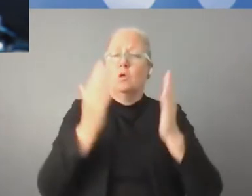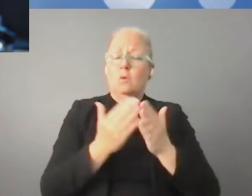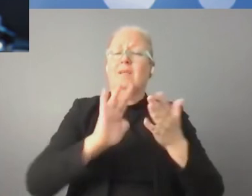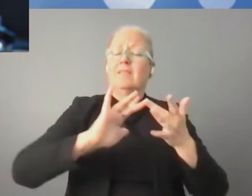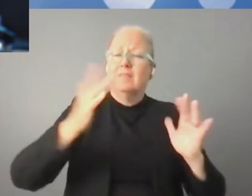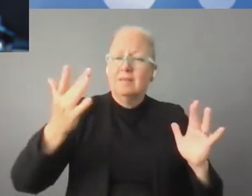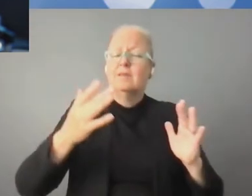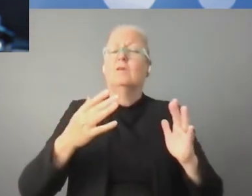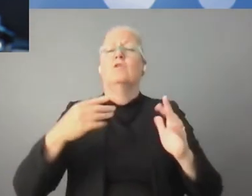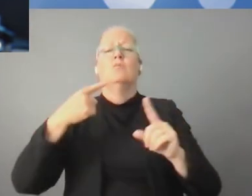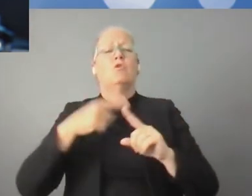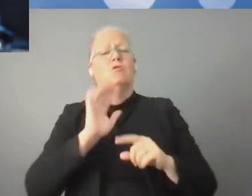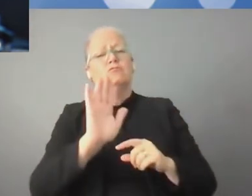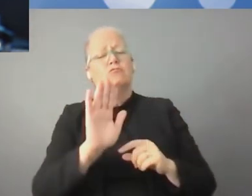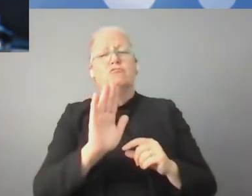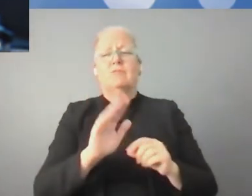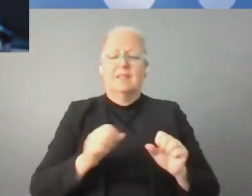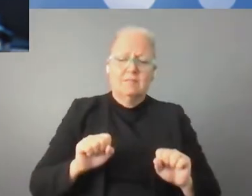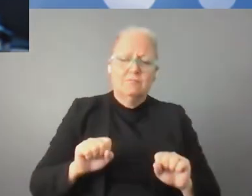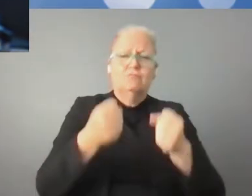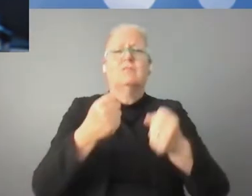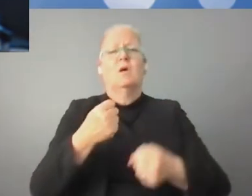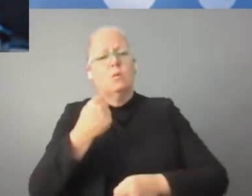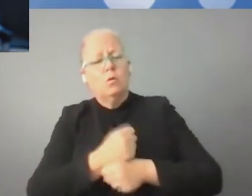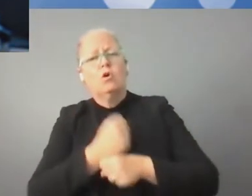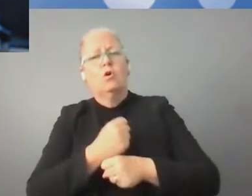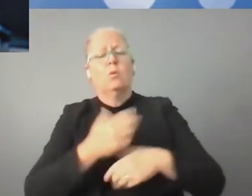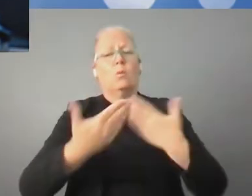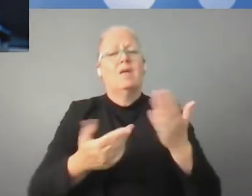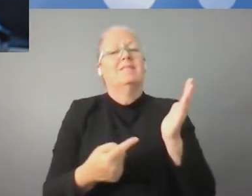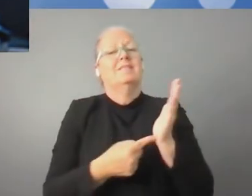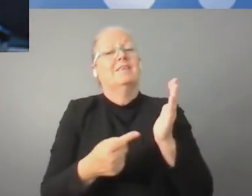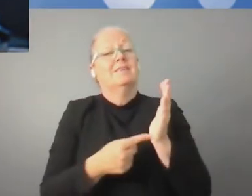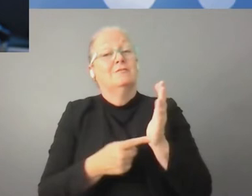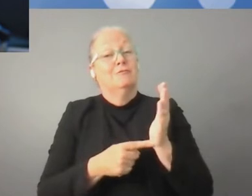dotyczących internetu, a także działalności spółek technologicznych.